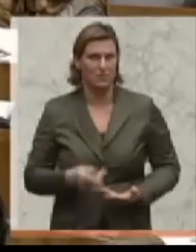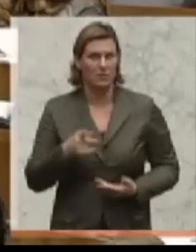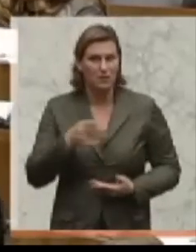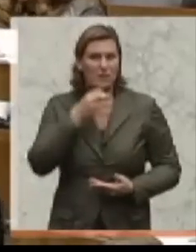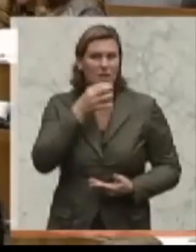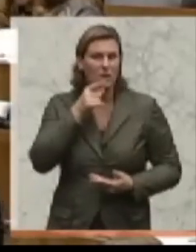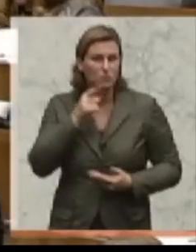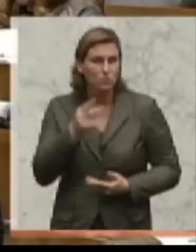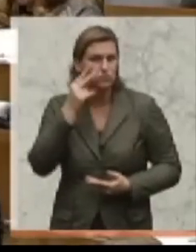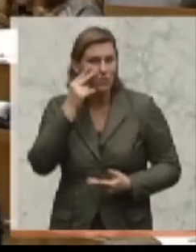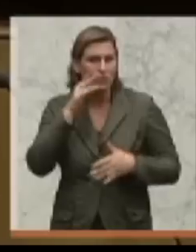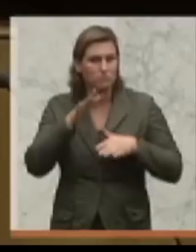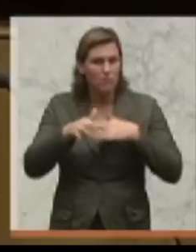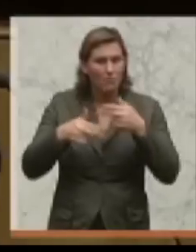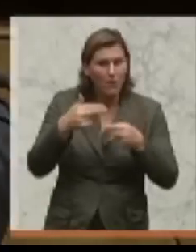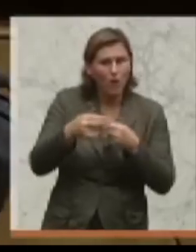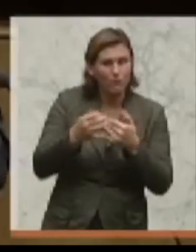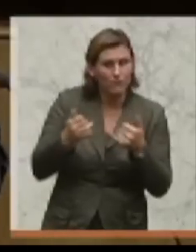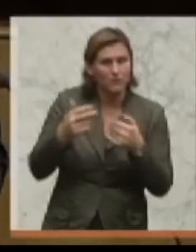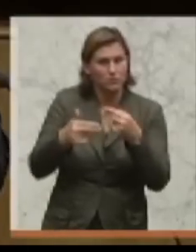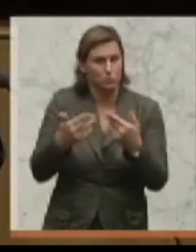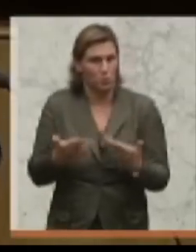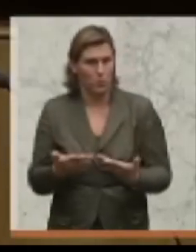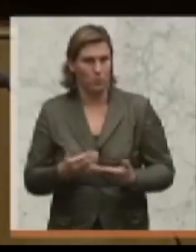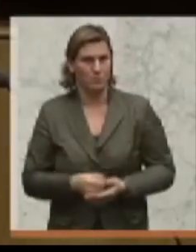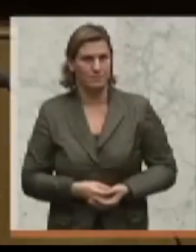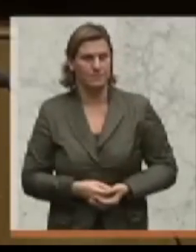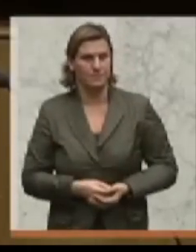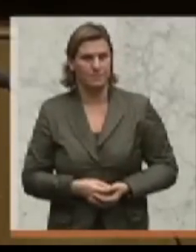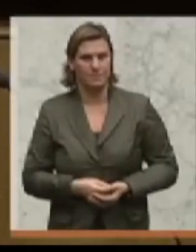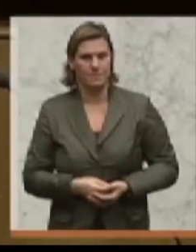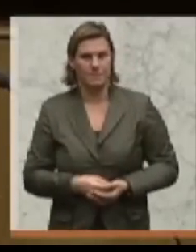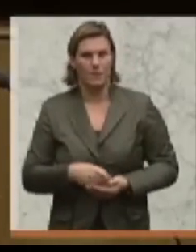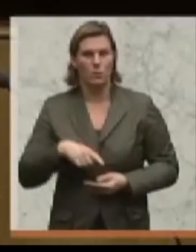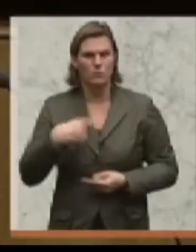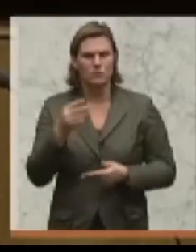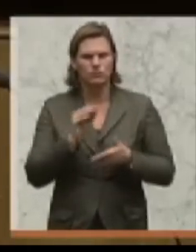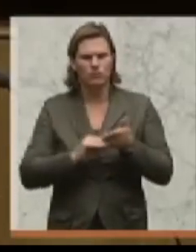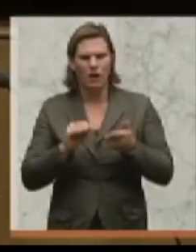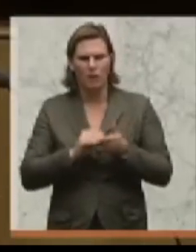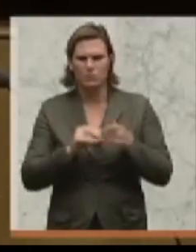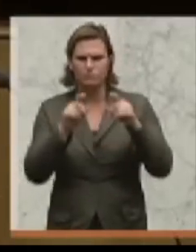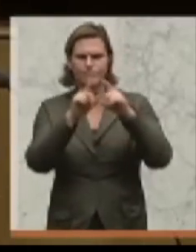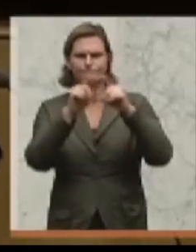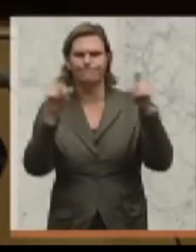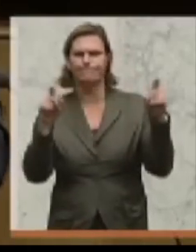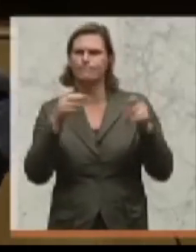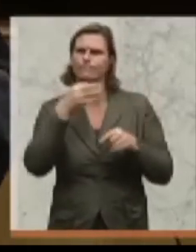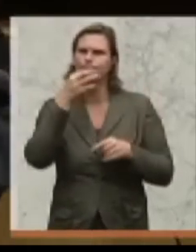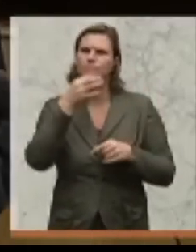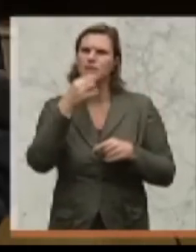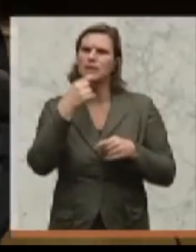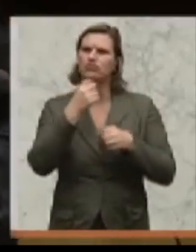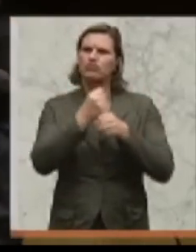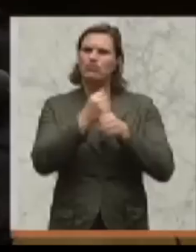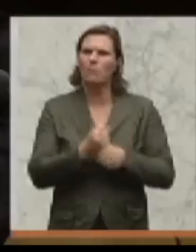für die Vorgangsweise, wie Sie hier vorgehen. Und dann schreiben Sie hier als Überschrift bei Ihrer Budgetrede stabile